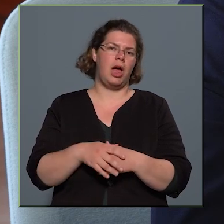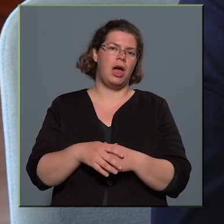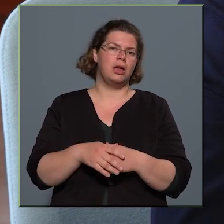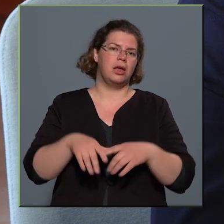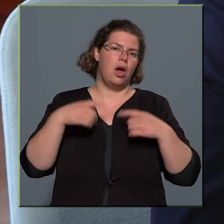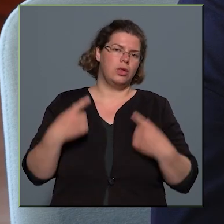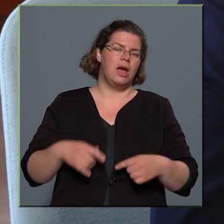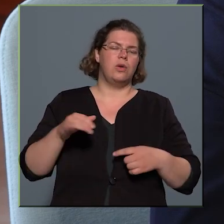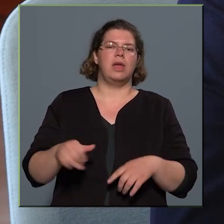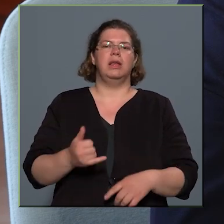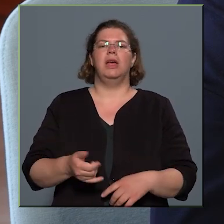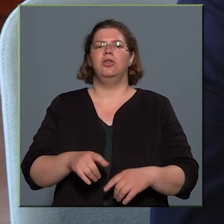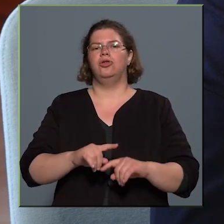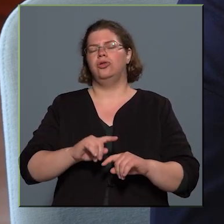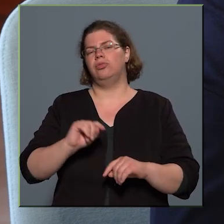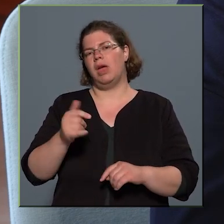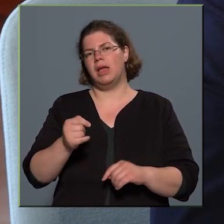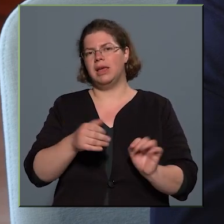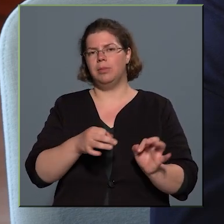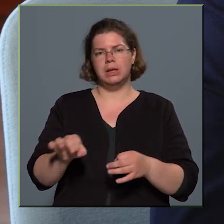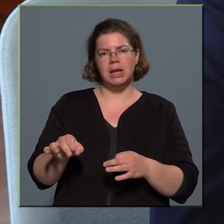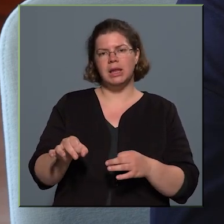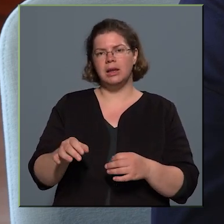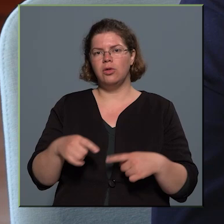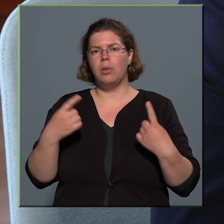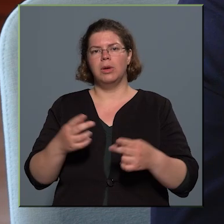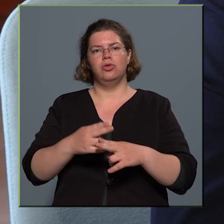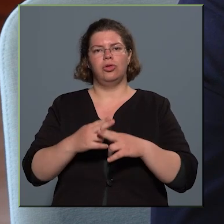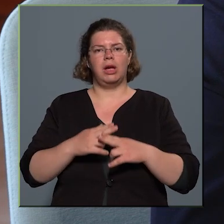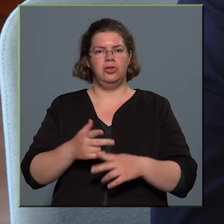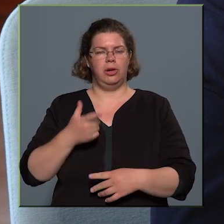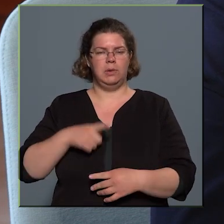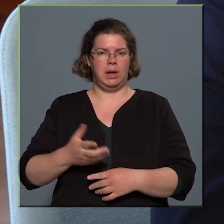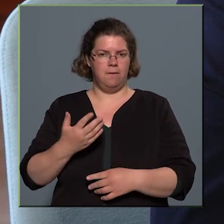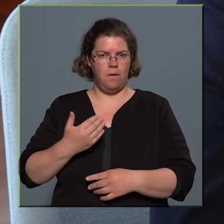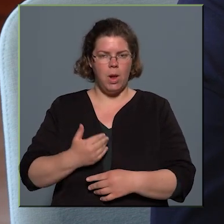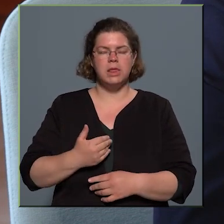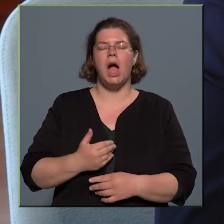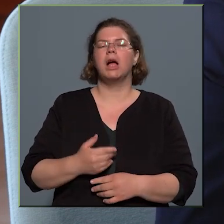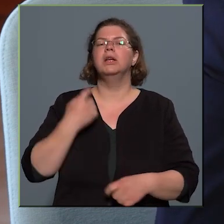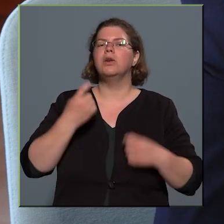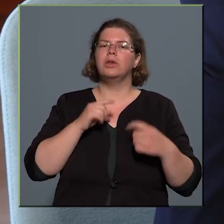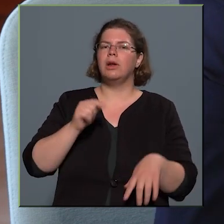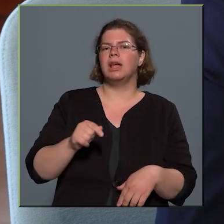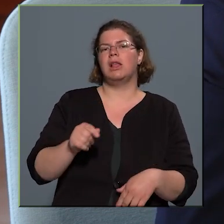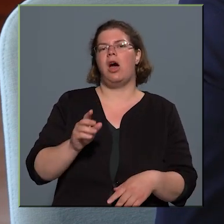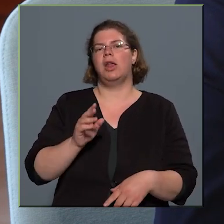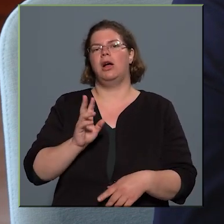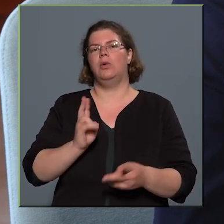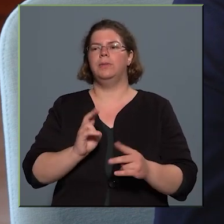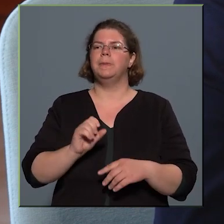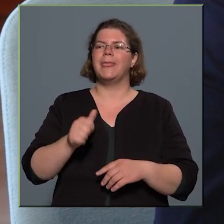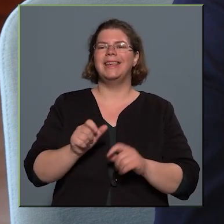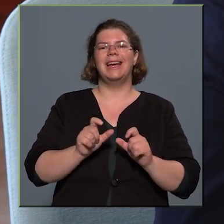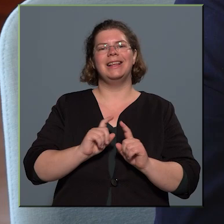határozati és egyéb intézkedések azért a mi segítségünkre voltak. Gondolok itt azért arra, hogy egy-egy kihárosi